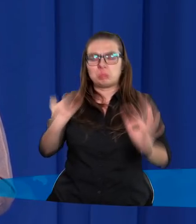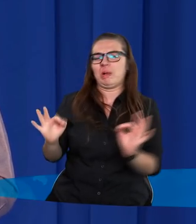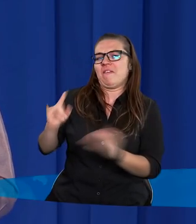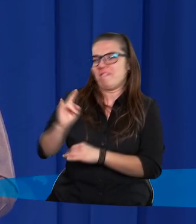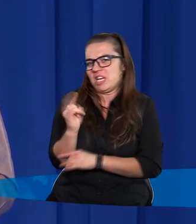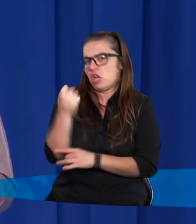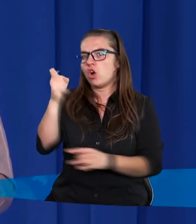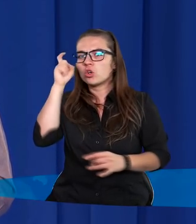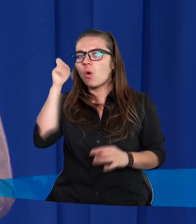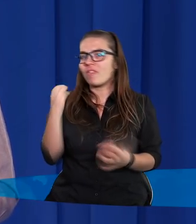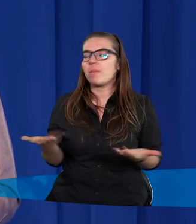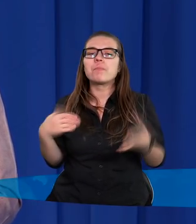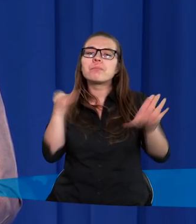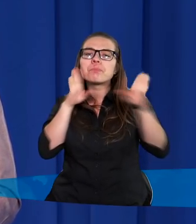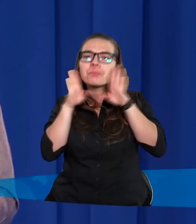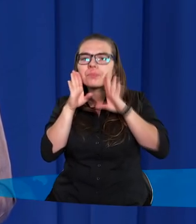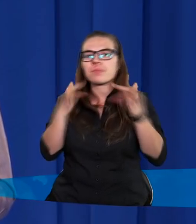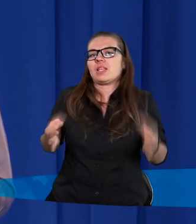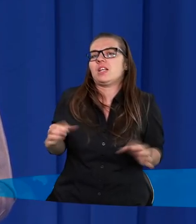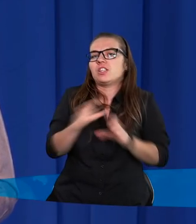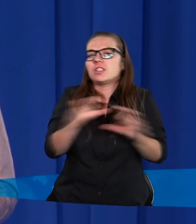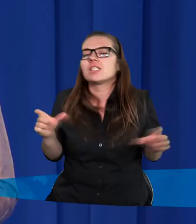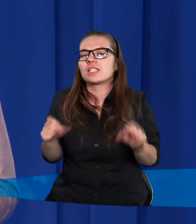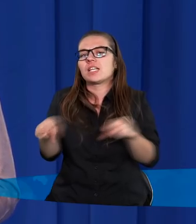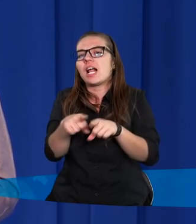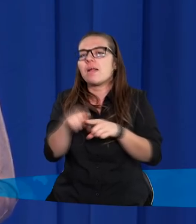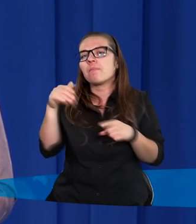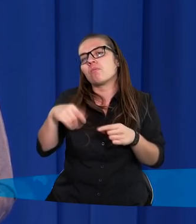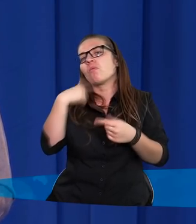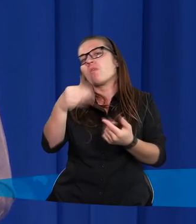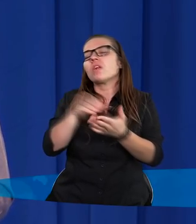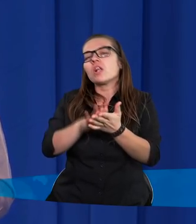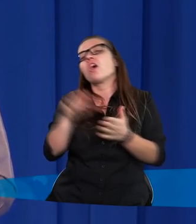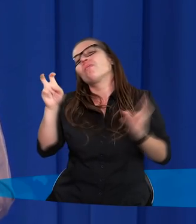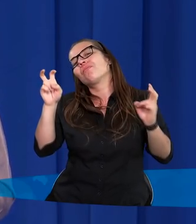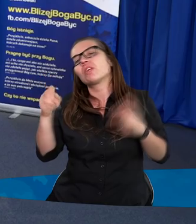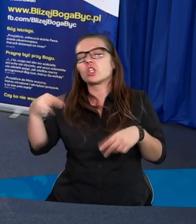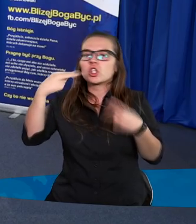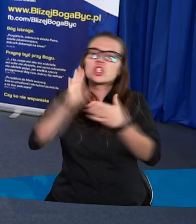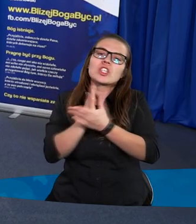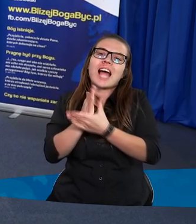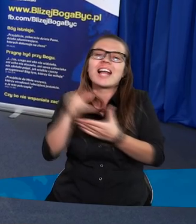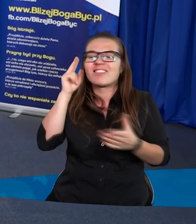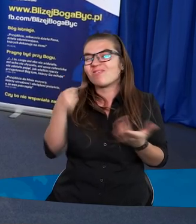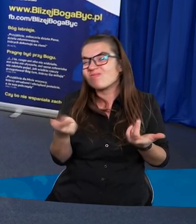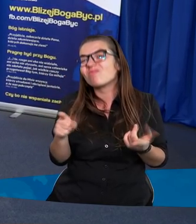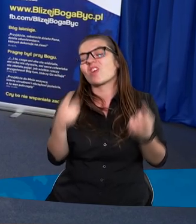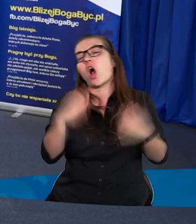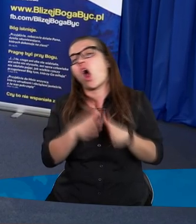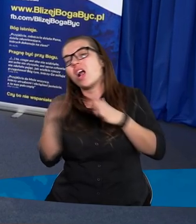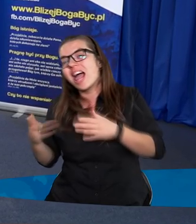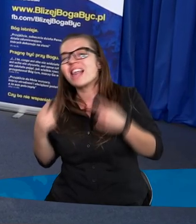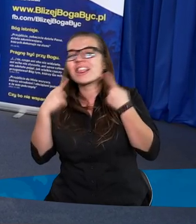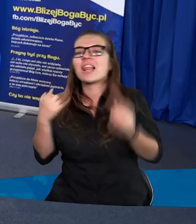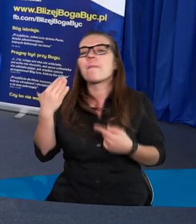człowiekiem. A również w dzisiejszych czasach wpisano by mu średni wzrost. Zatem kolejna i taka